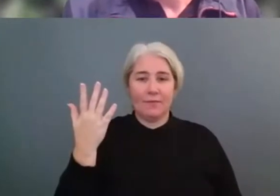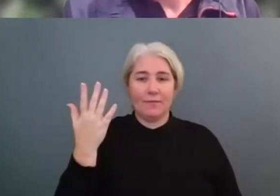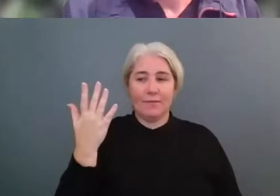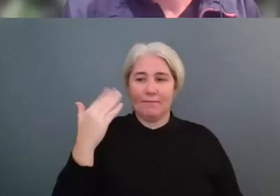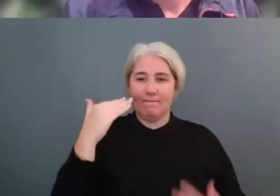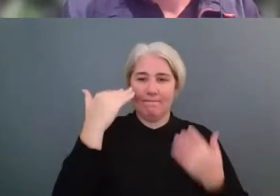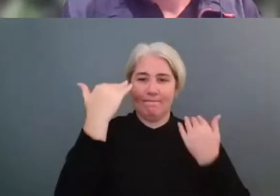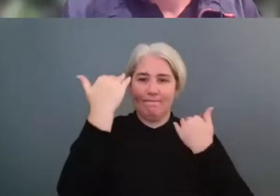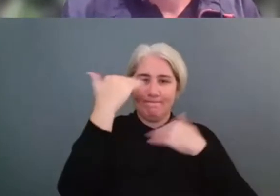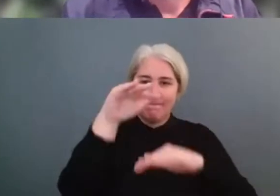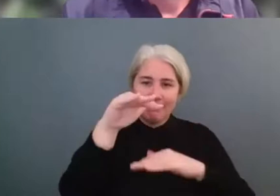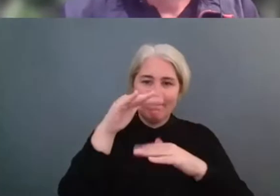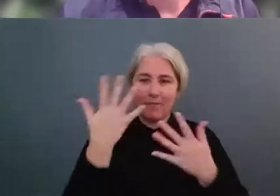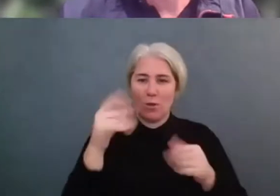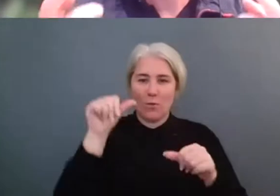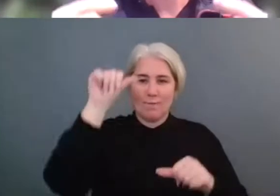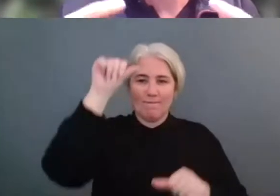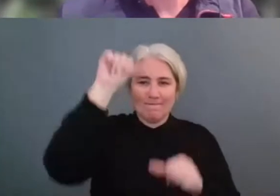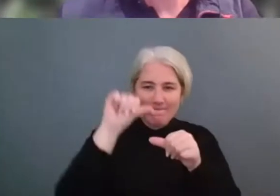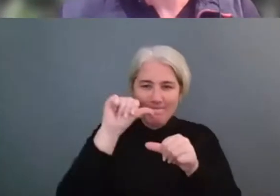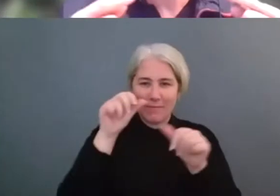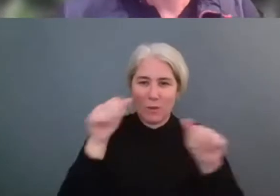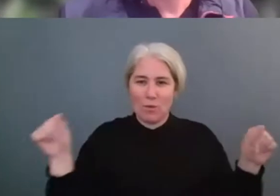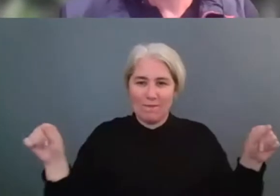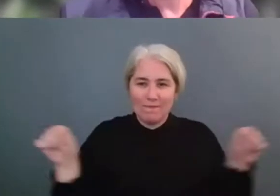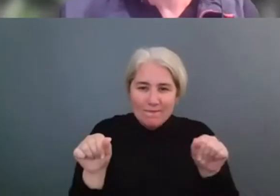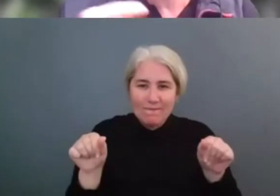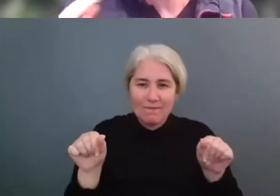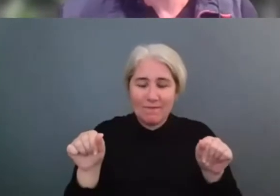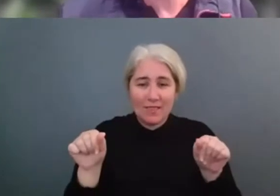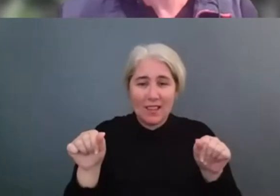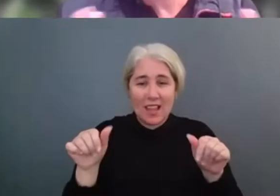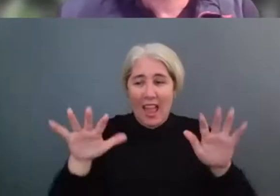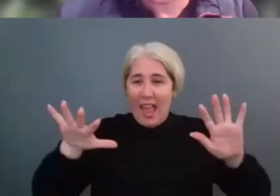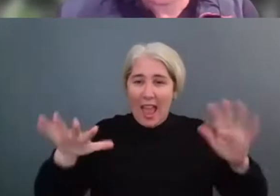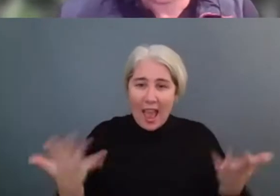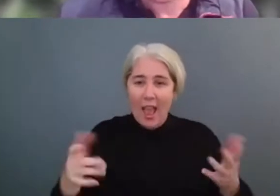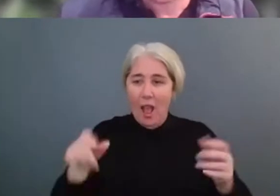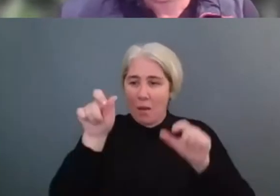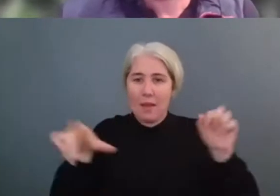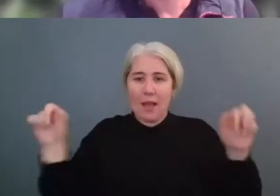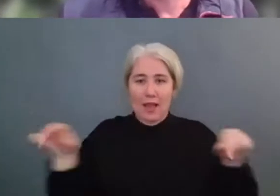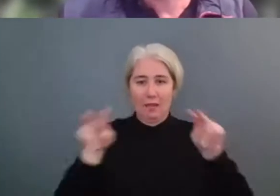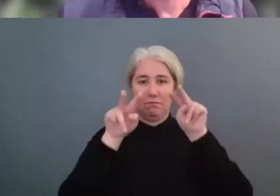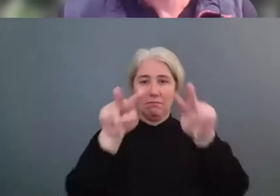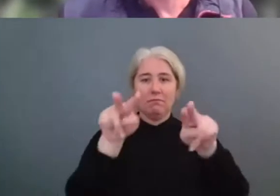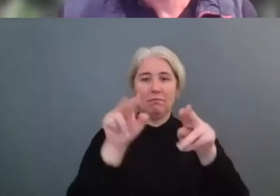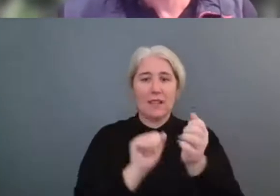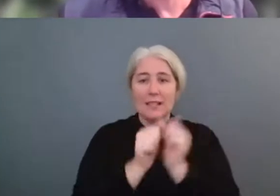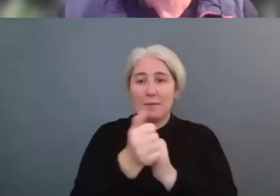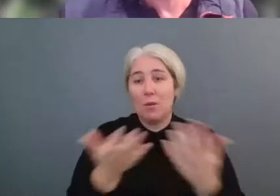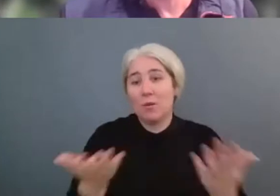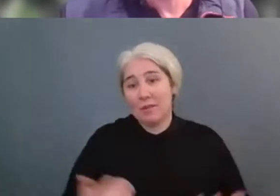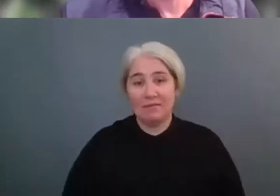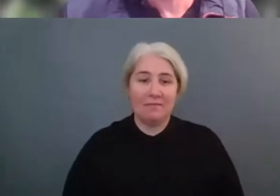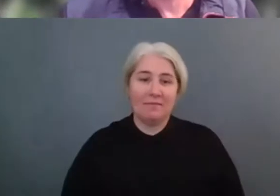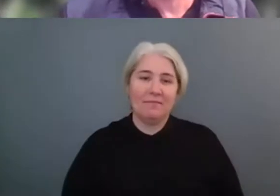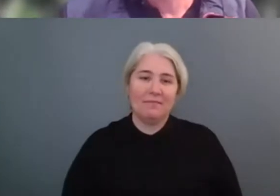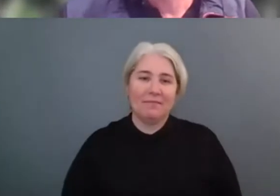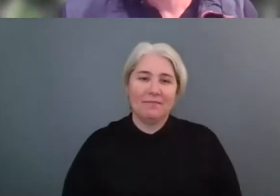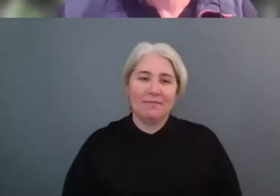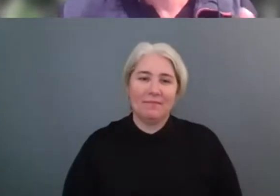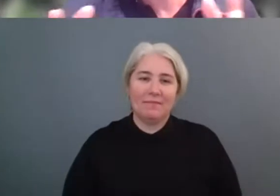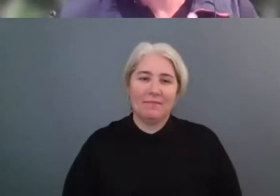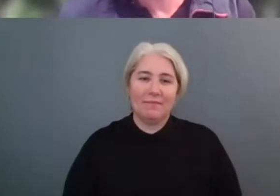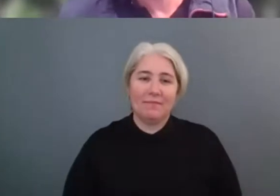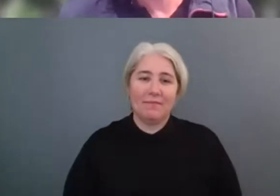qui est important c'est de se poser la question dès le départ pour développer c'est toujours plus facile de développer en prenant cette contrainte dès le départ